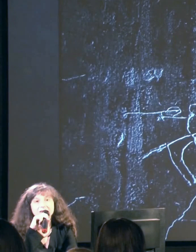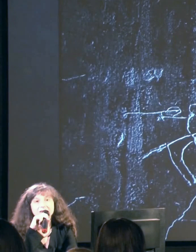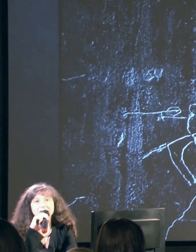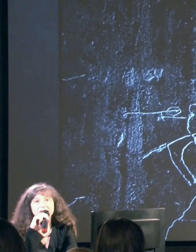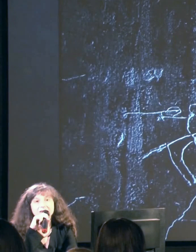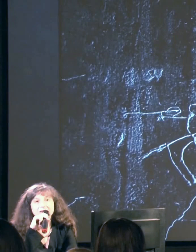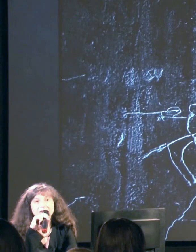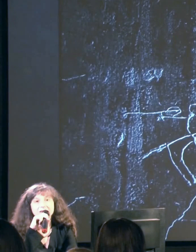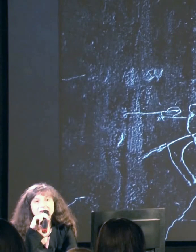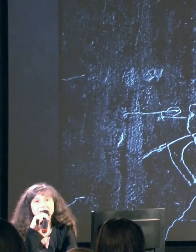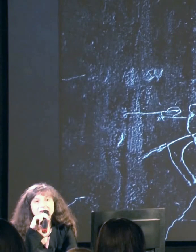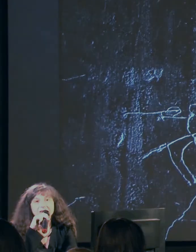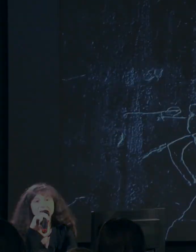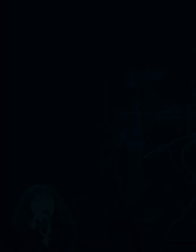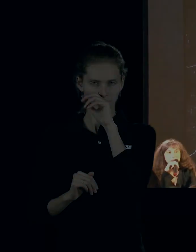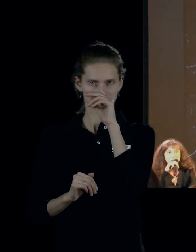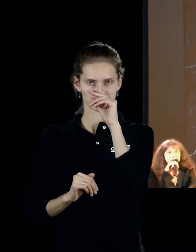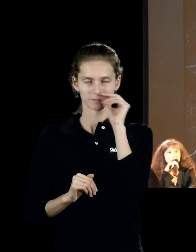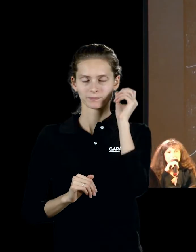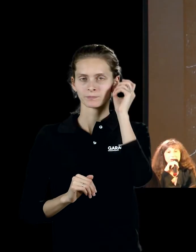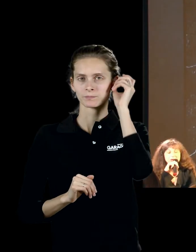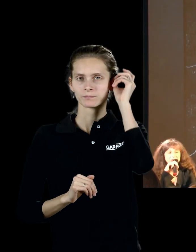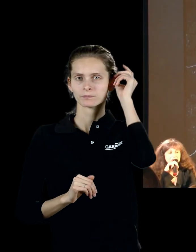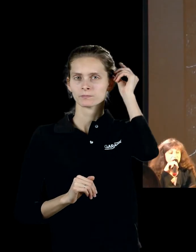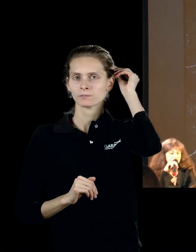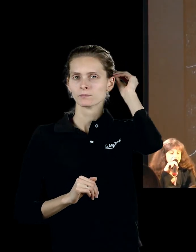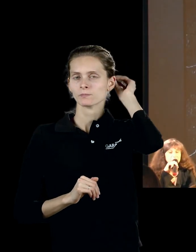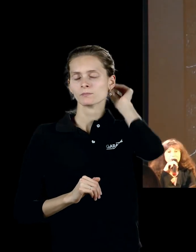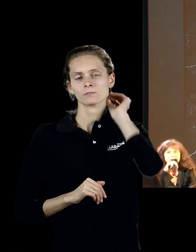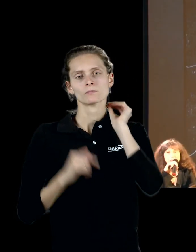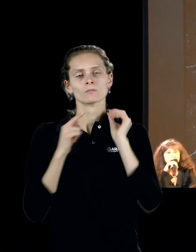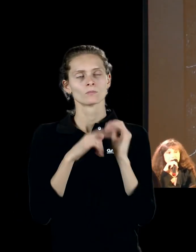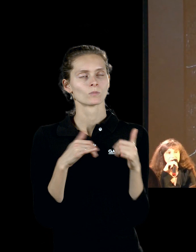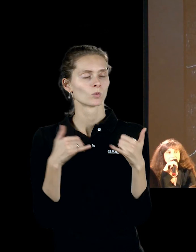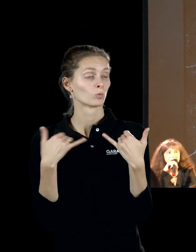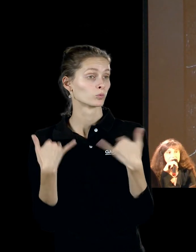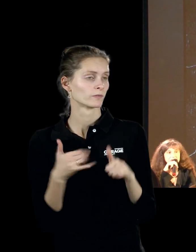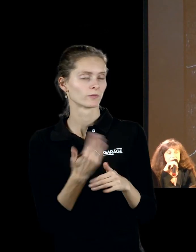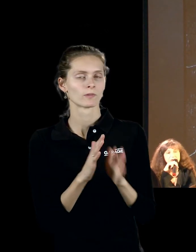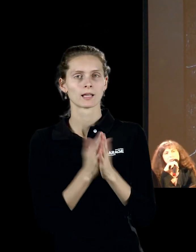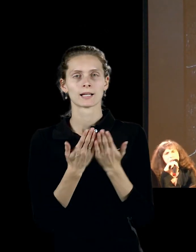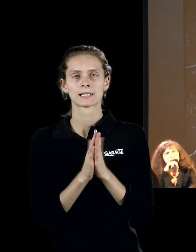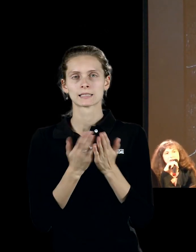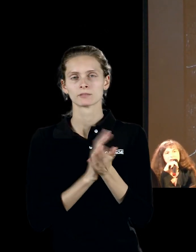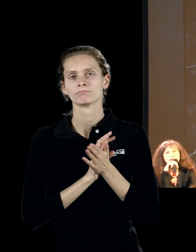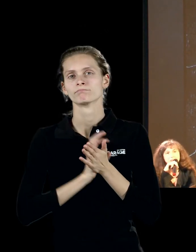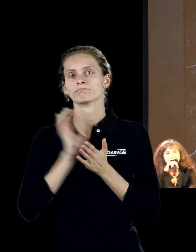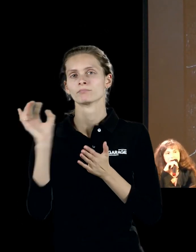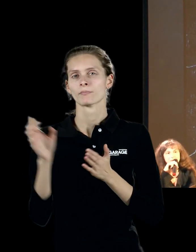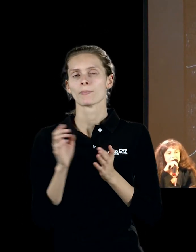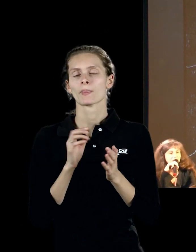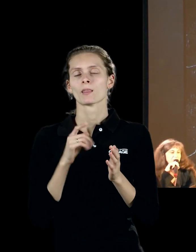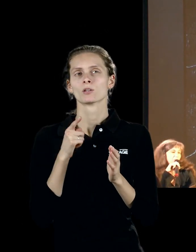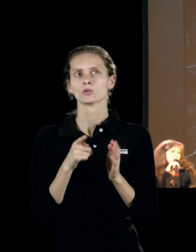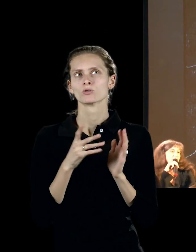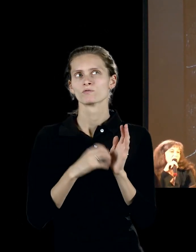преследует второе животное. Совершенно удивительно, книга, его фотоальбом с граффити вышел в 60-м или